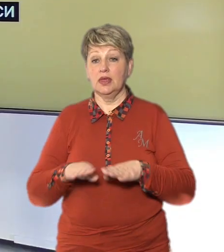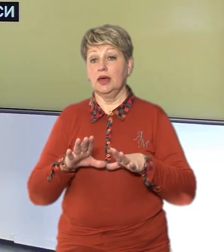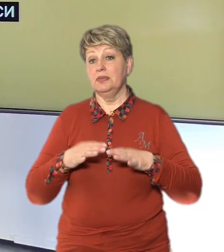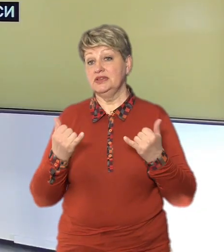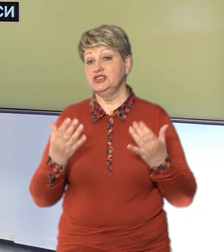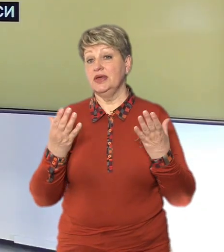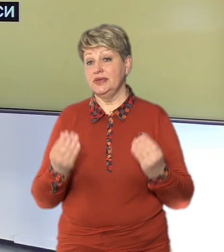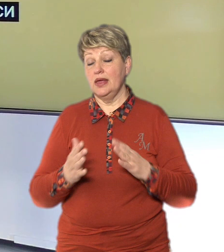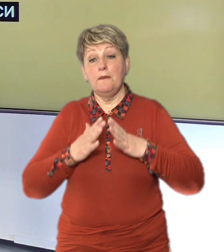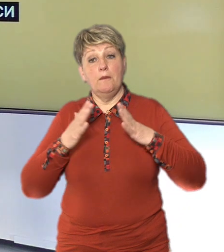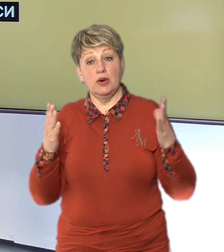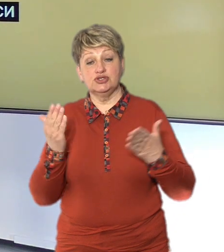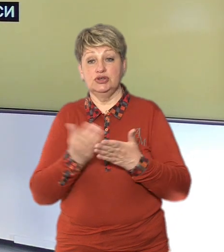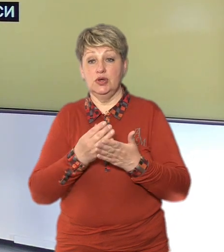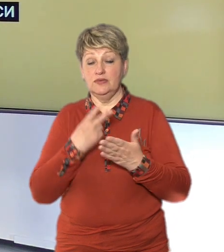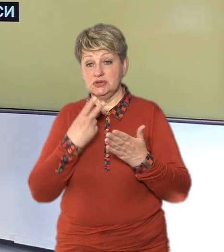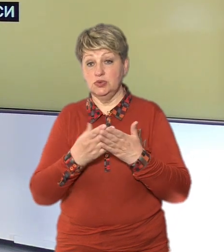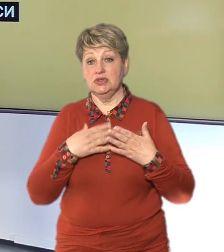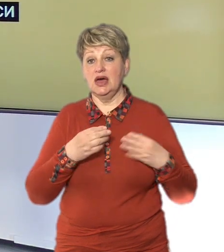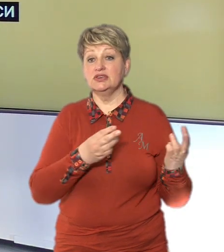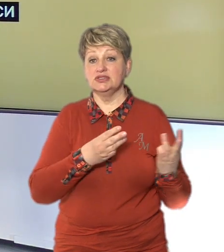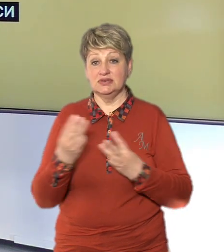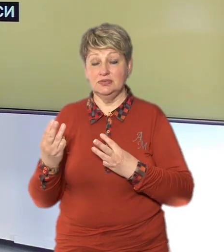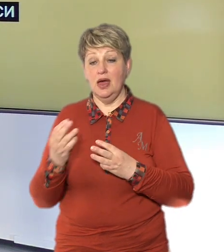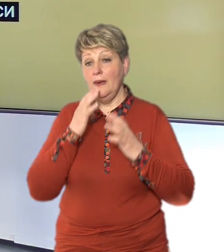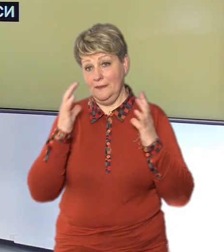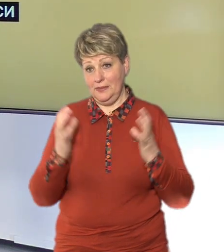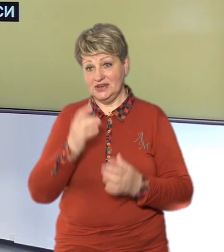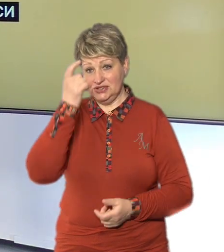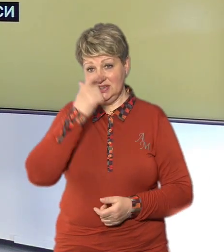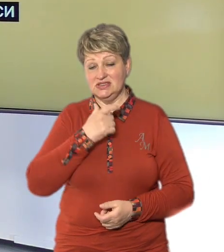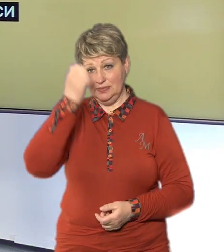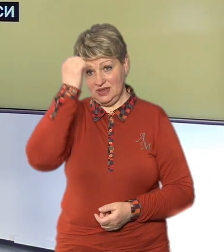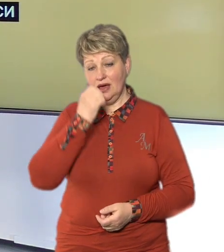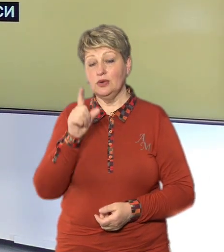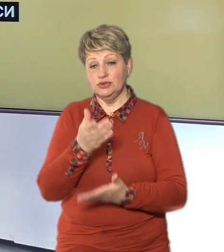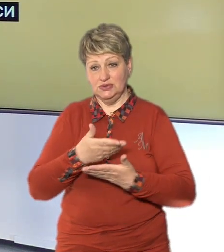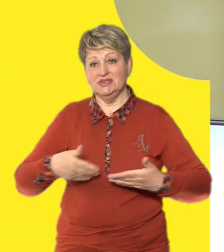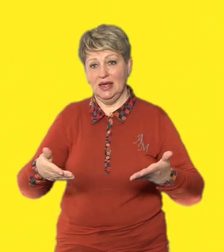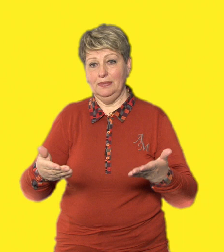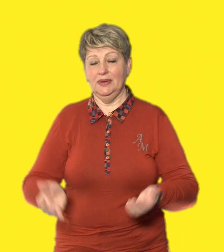видався цей день, більше новин шукайте на нашому сайті та у соцмережах Бережіть себе і дякую, що з нами